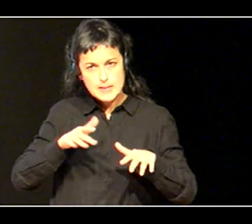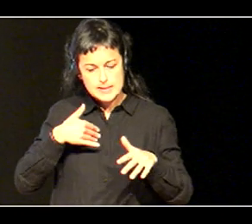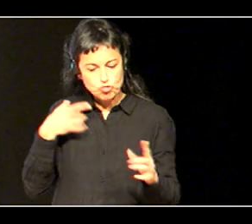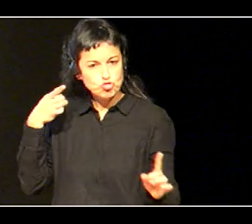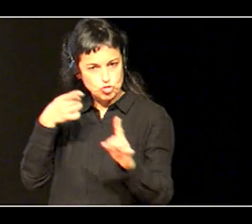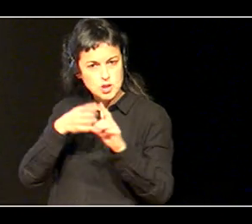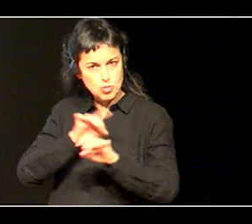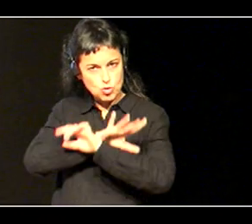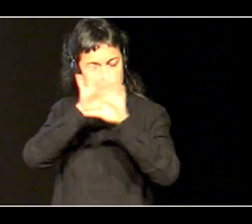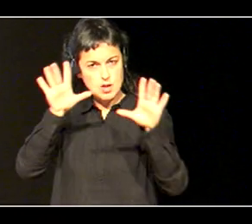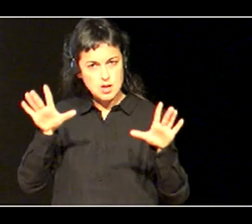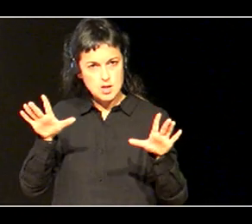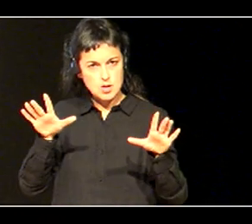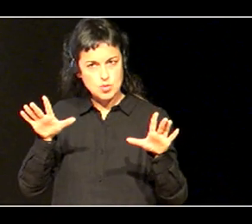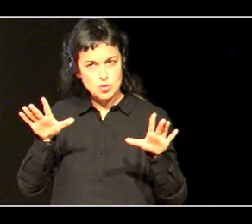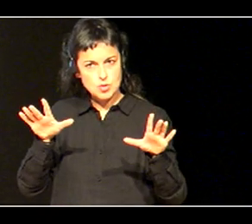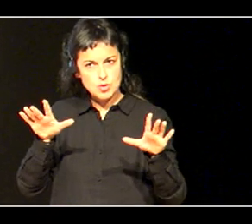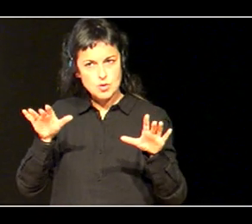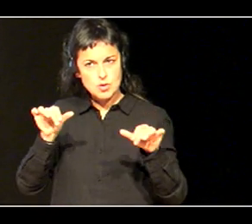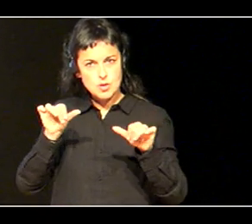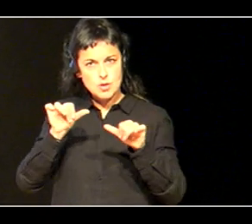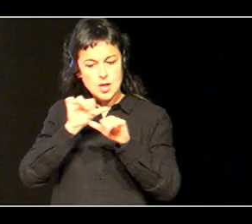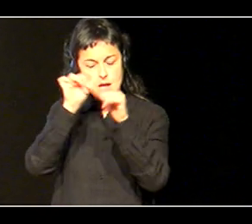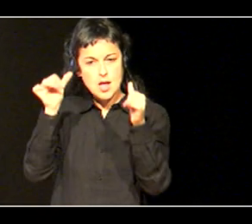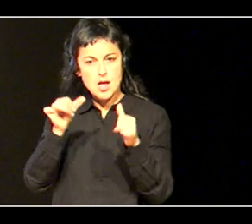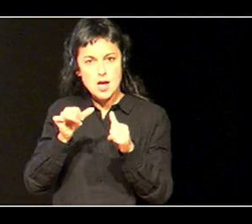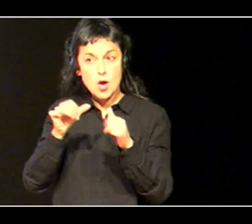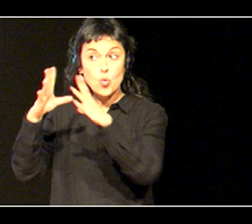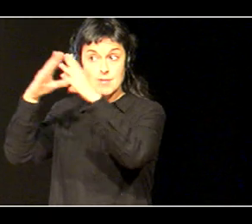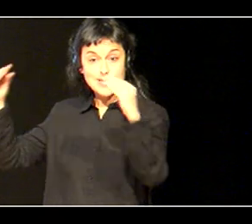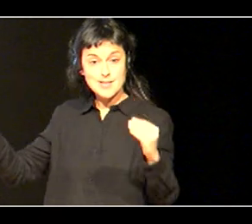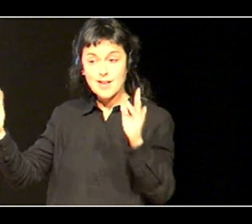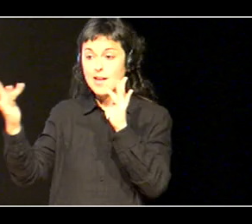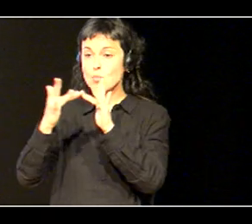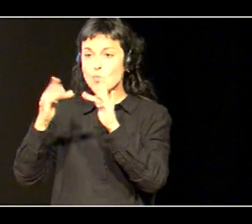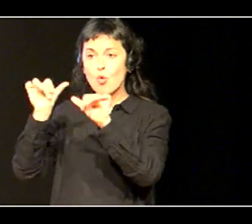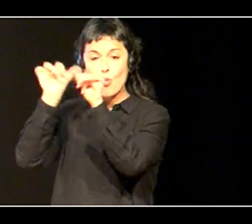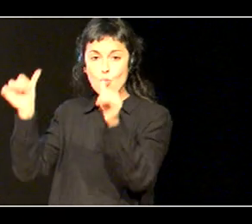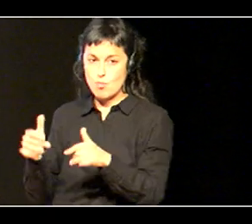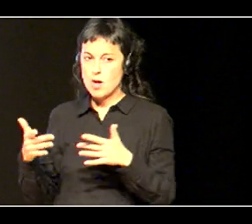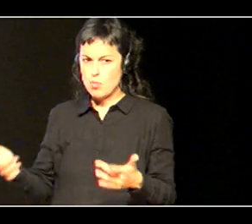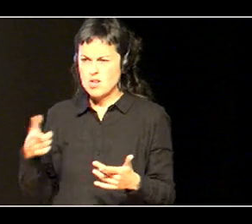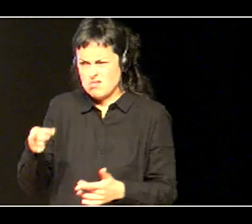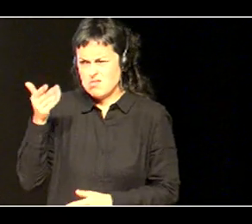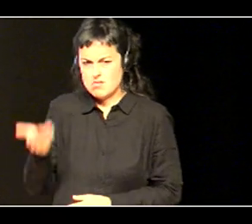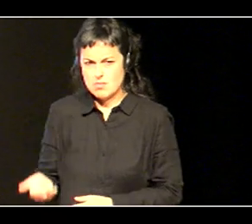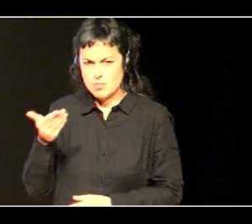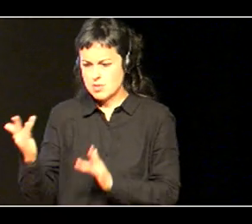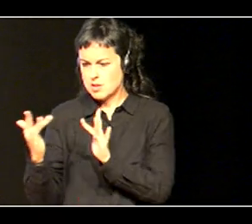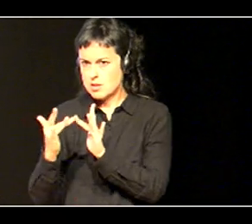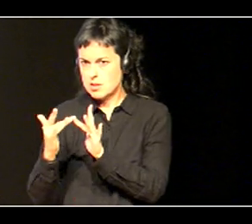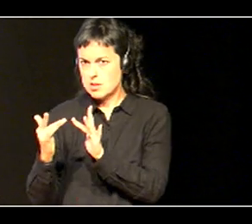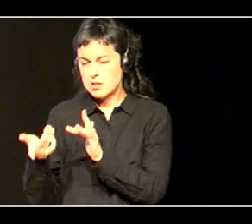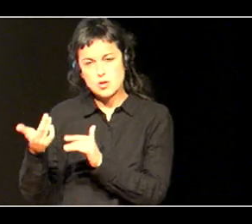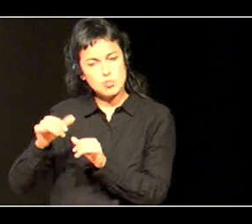la forma e la manera de relacionarnos con a universidad moi importante y es una asinatura